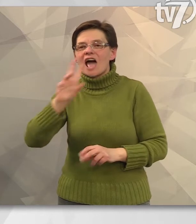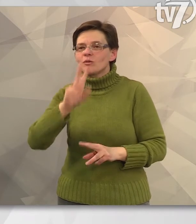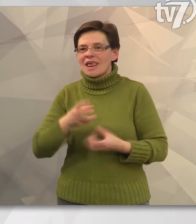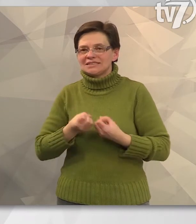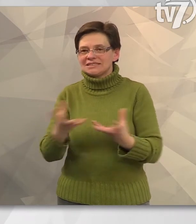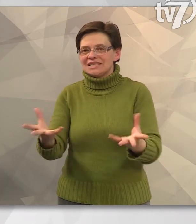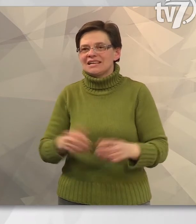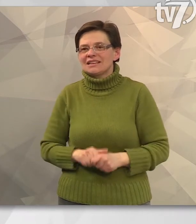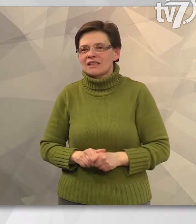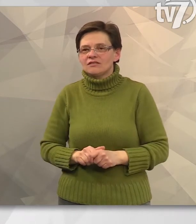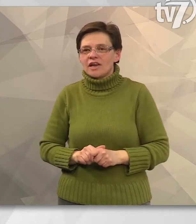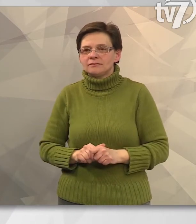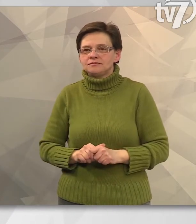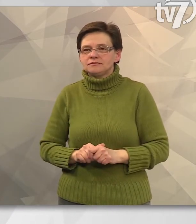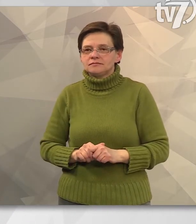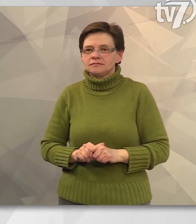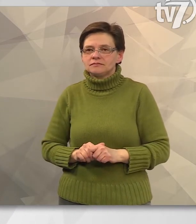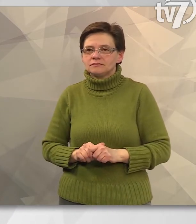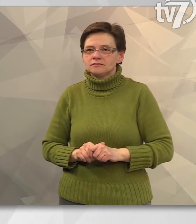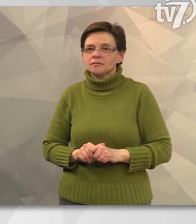13-án hirdetik majd ki.